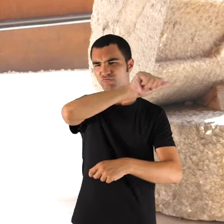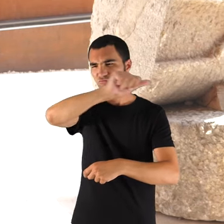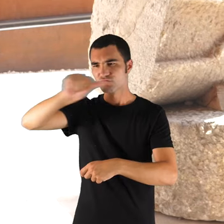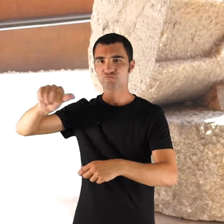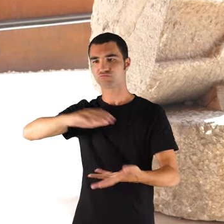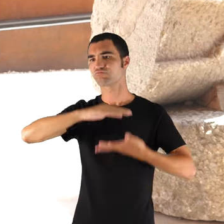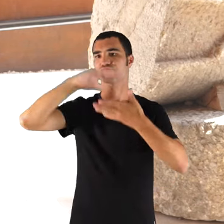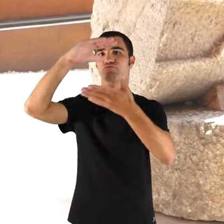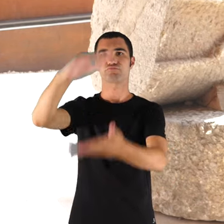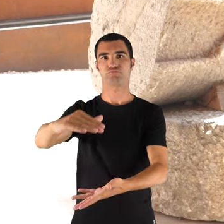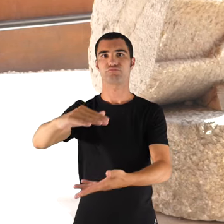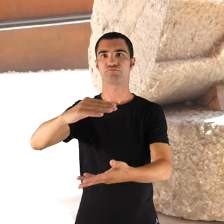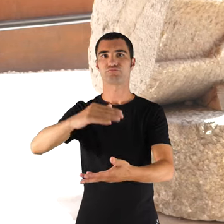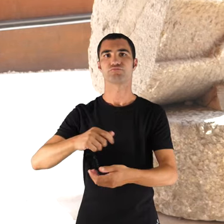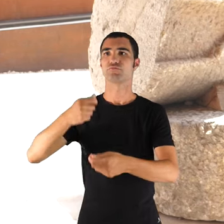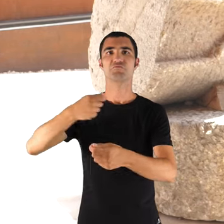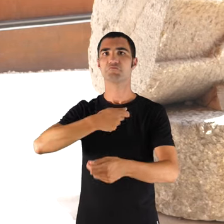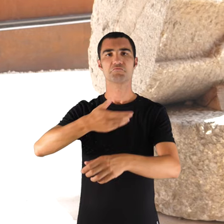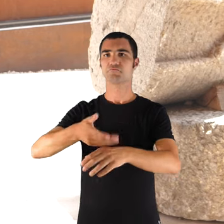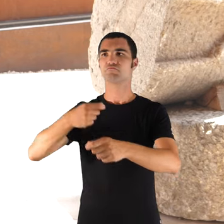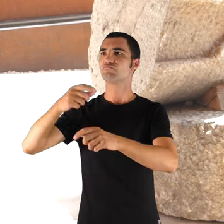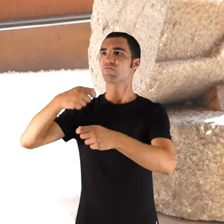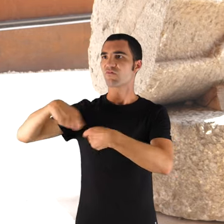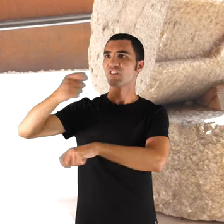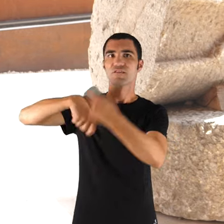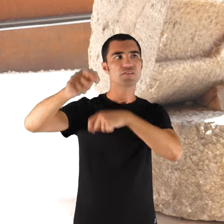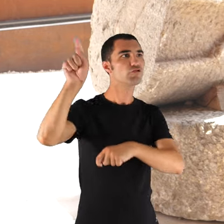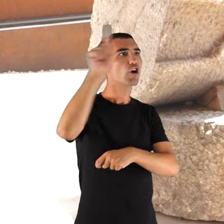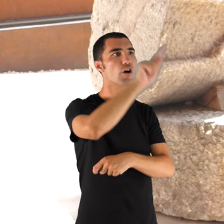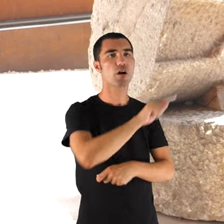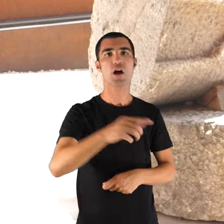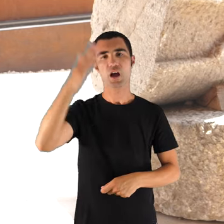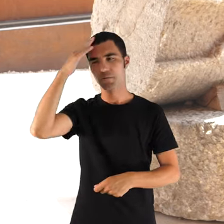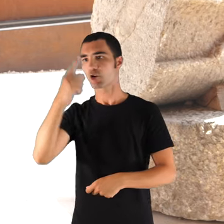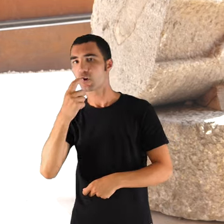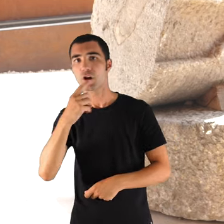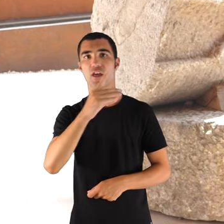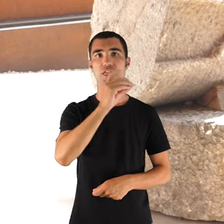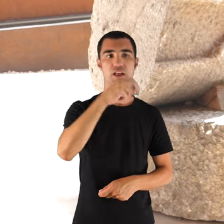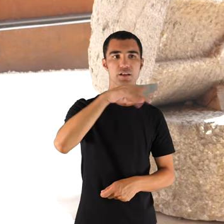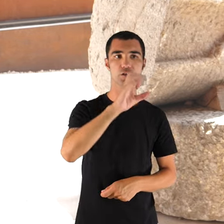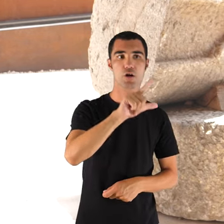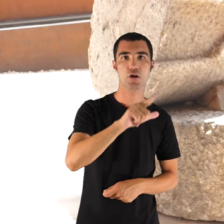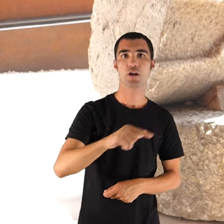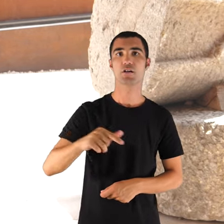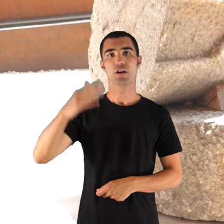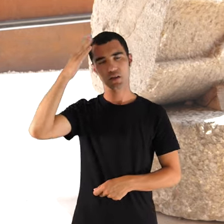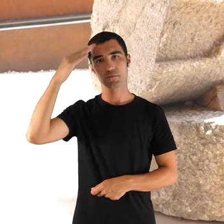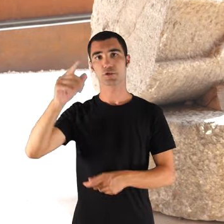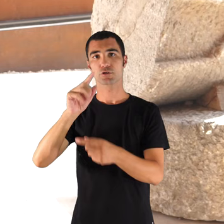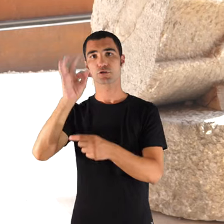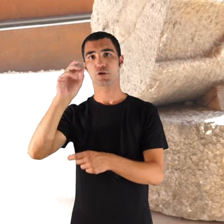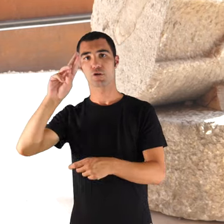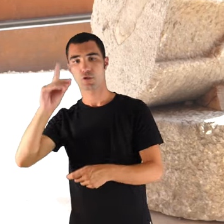Duem els peix tot arreu. D'un carroig, un dèntol, un tort, una mòllera, una